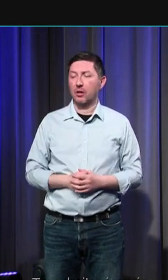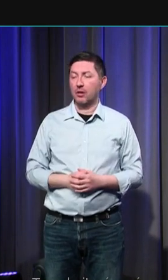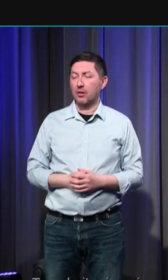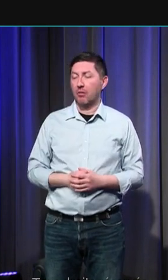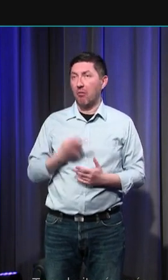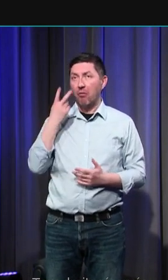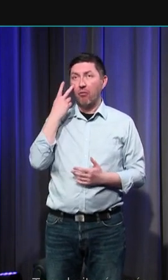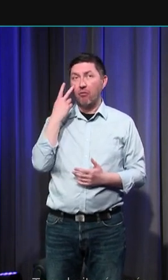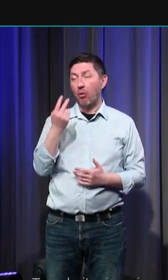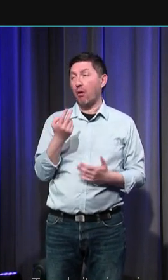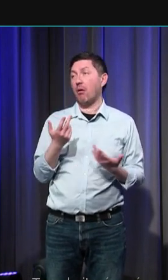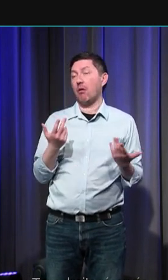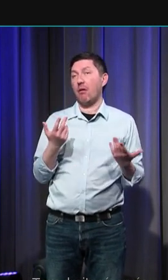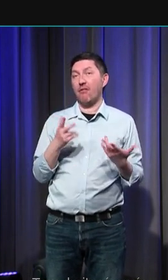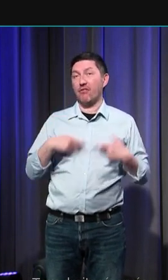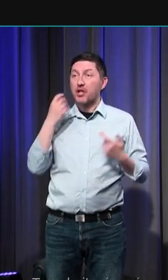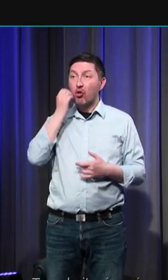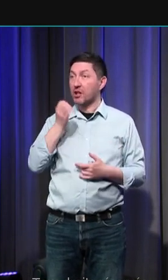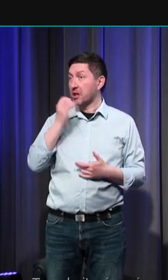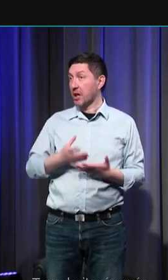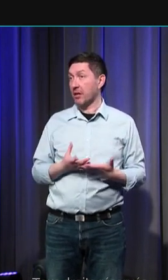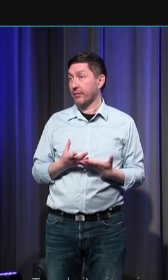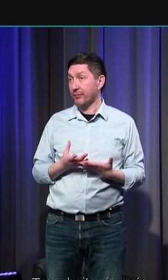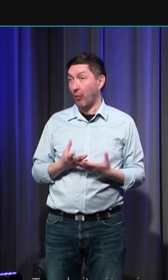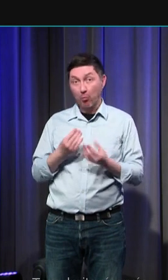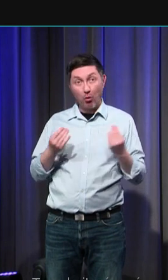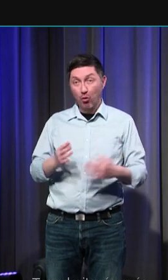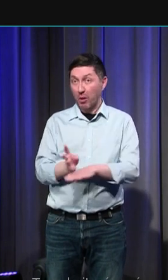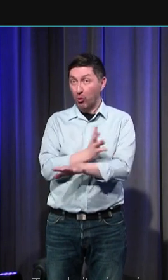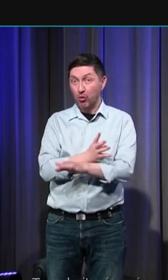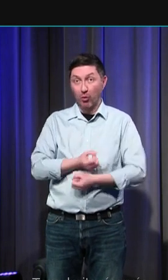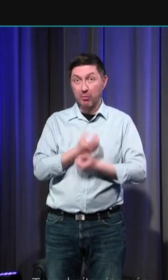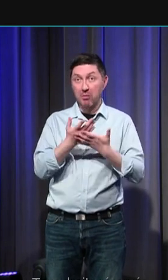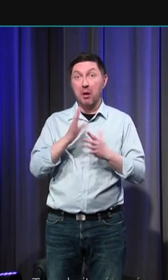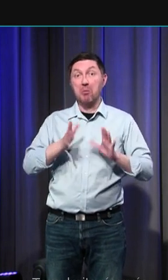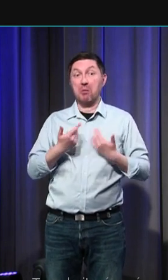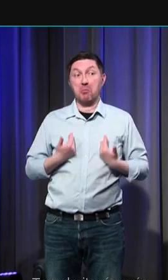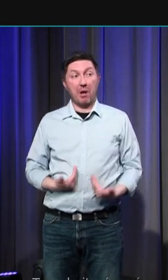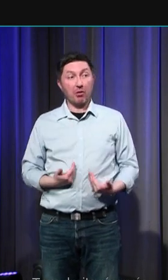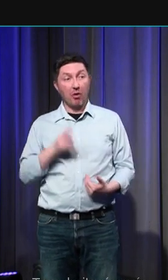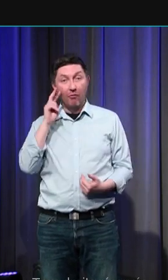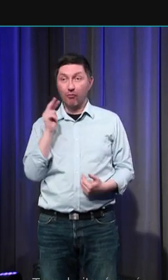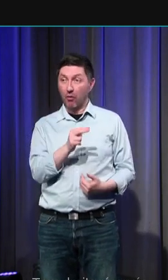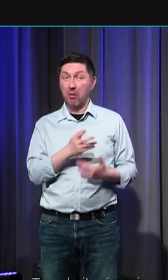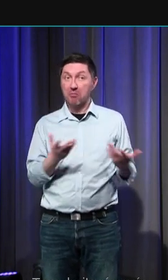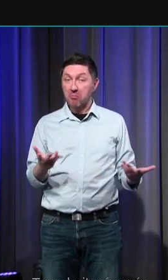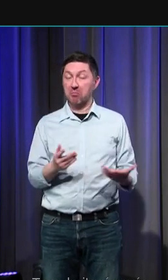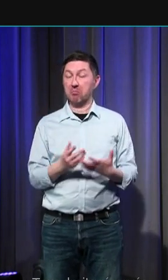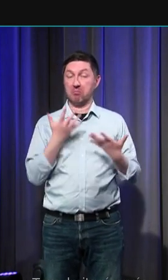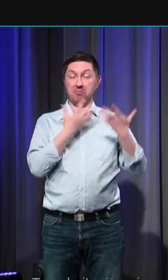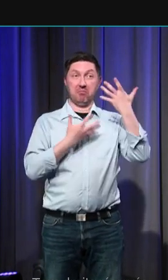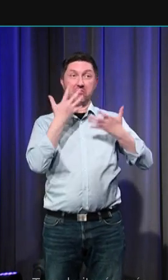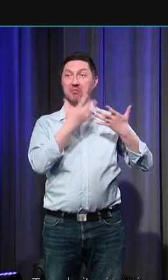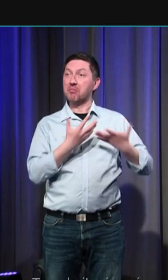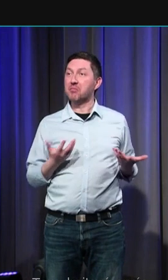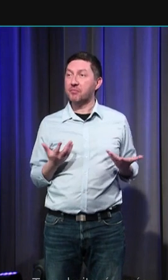dans la vie quotidienne peut-être est-ce cela qui est le plus déroutant pour nous aujourd'hui on perçoit des lignes de force dans la